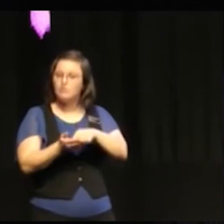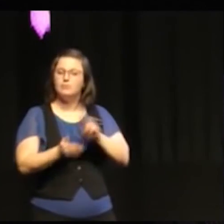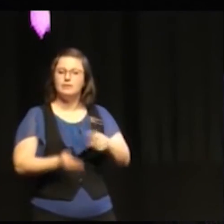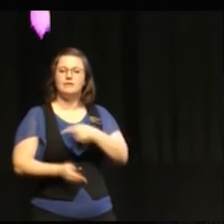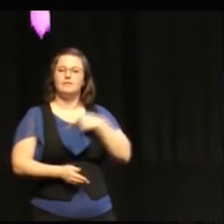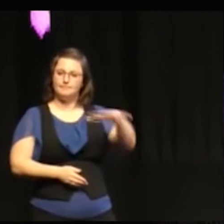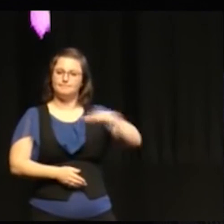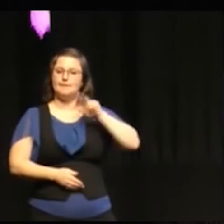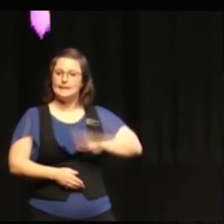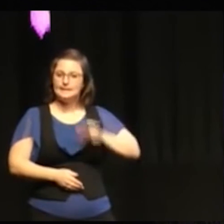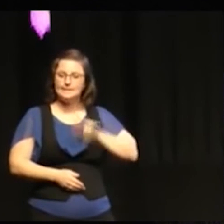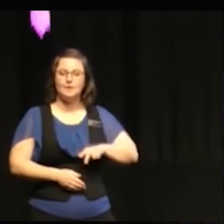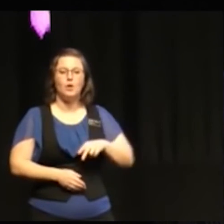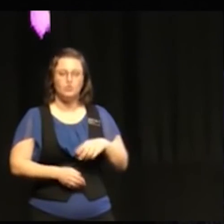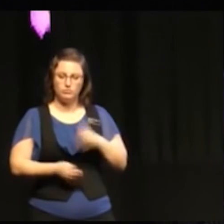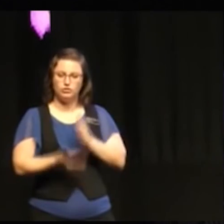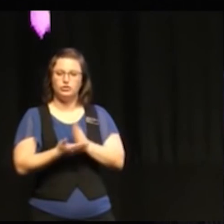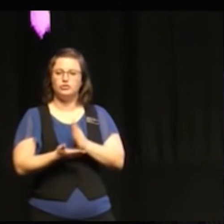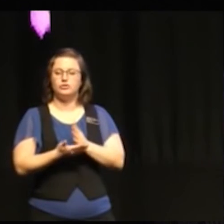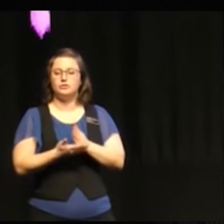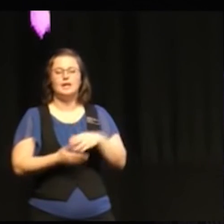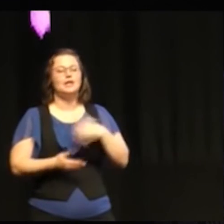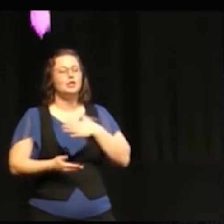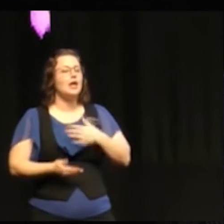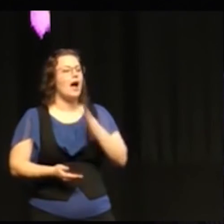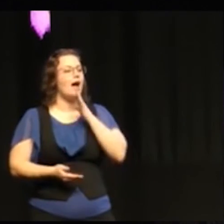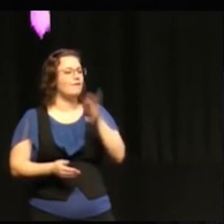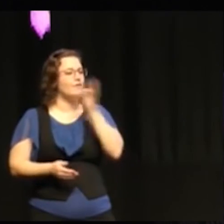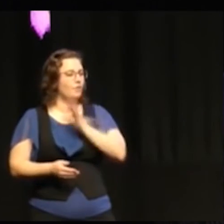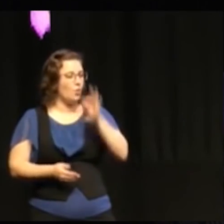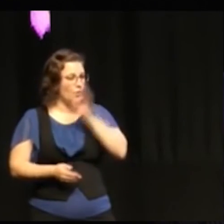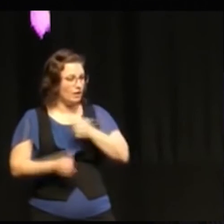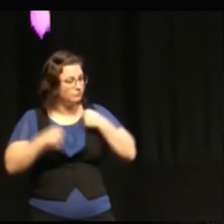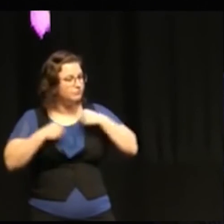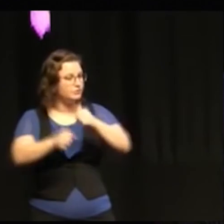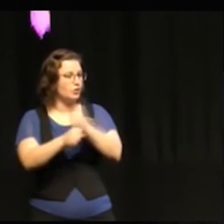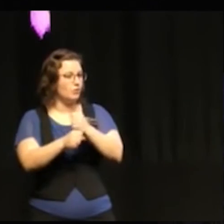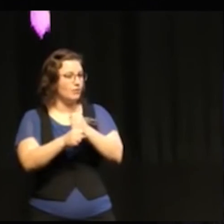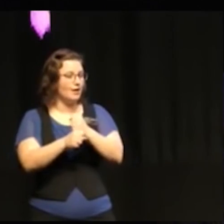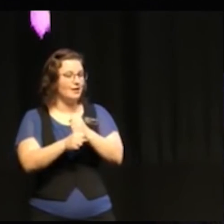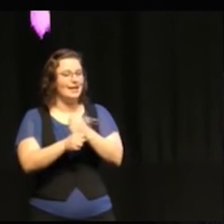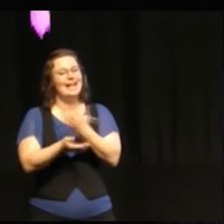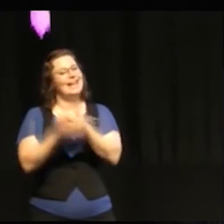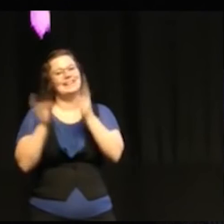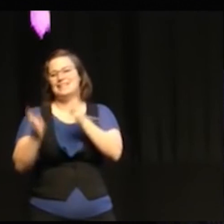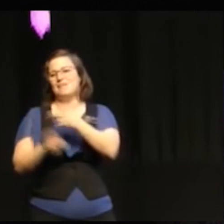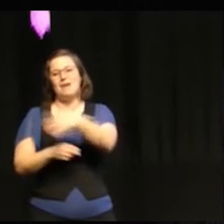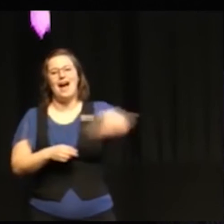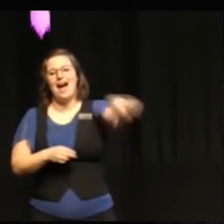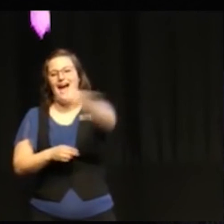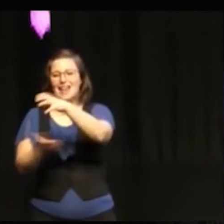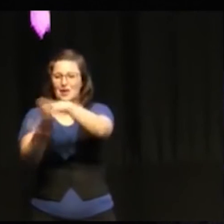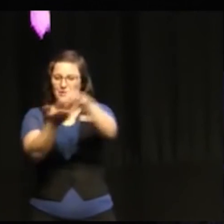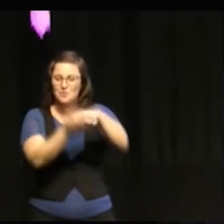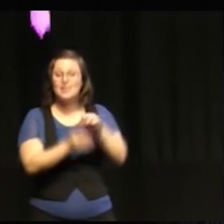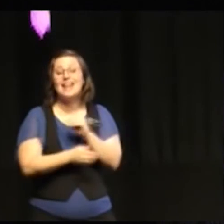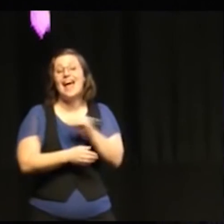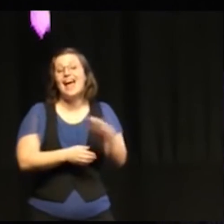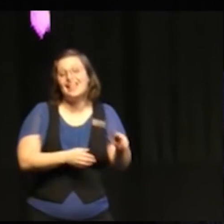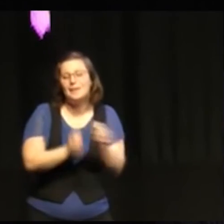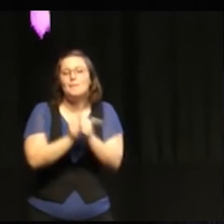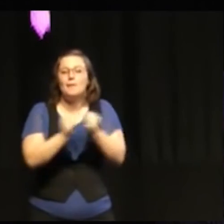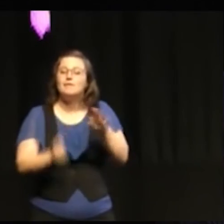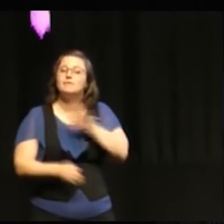och arbetar med de här frågorna och det är inte så i alla kommunerna ännu men alltså det finns